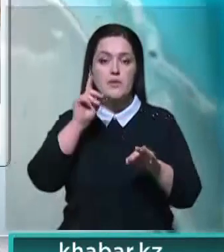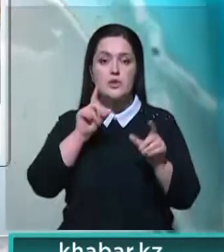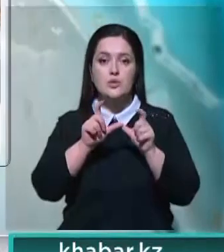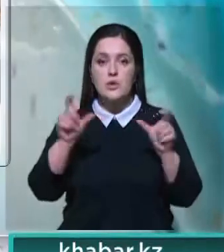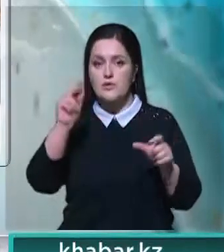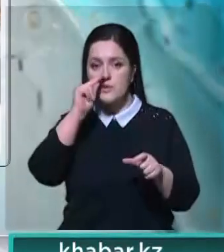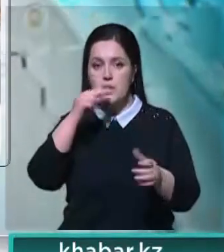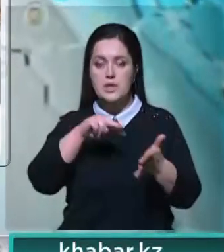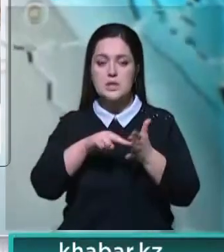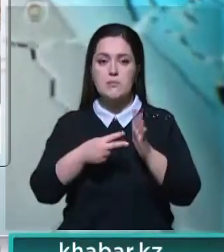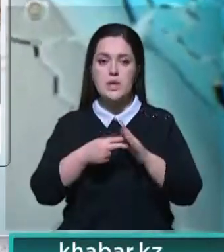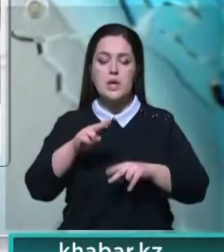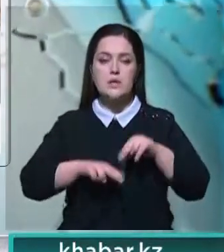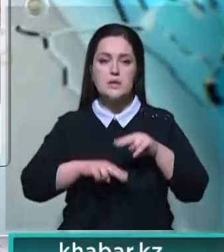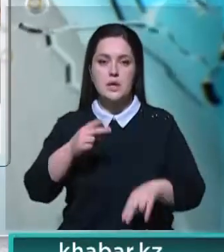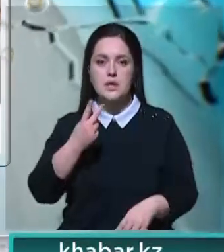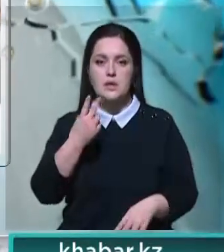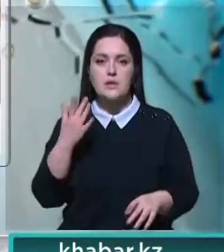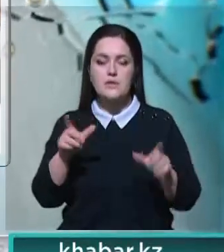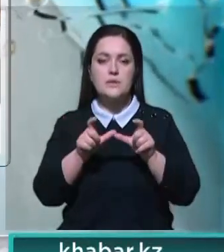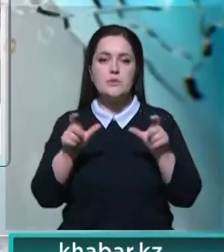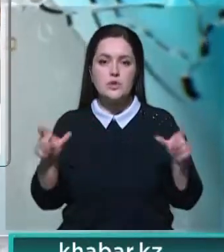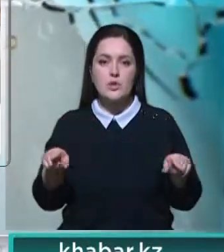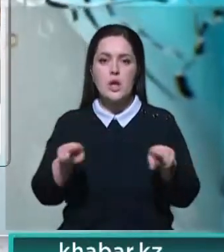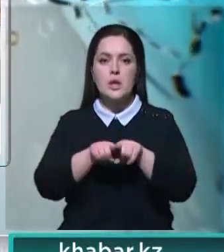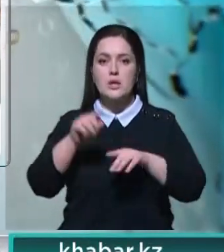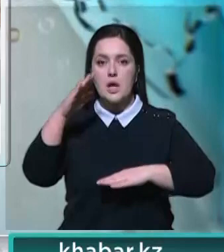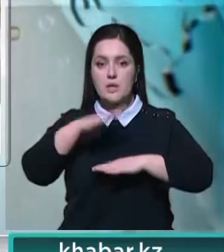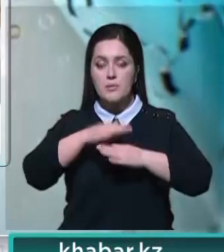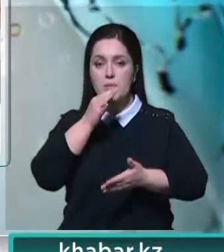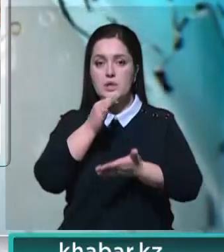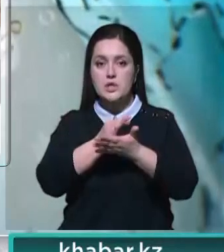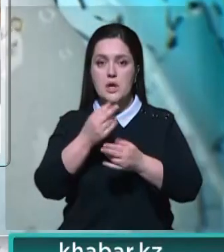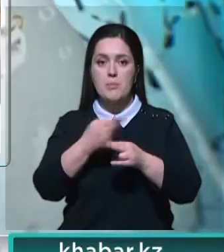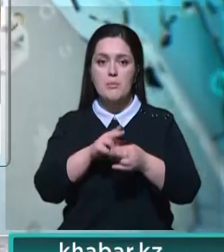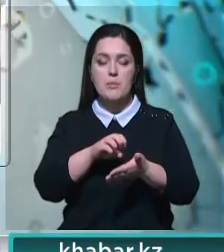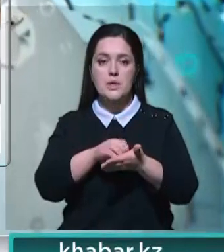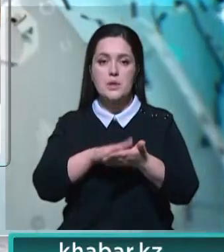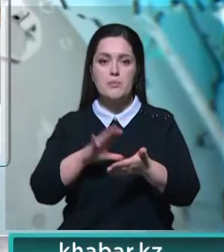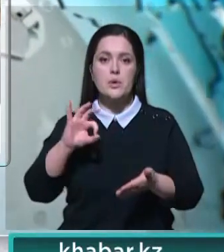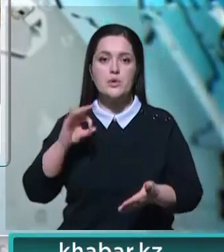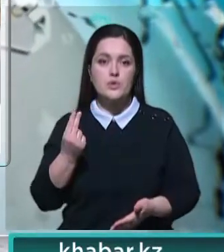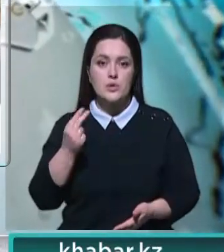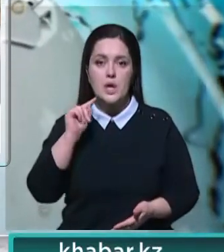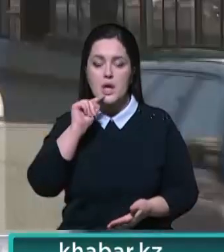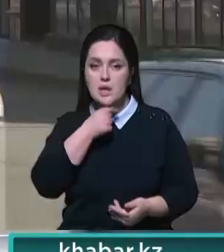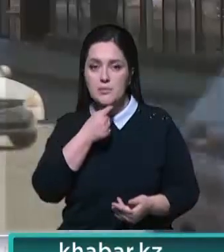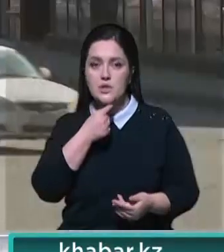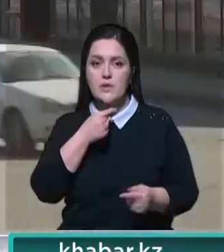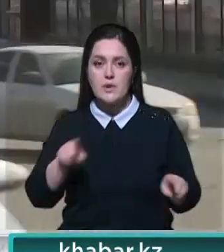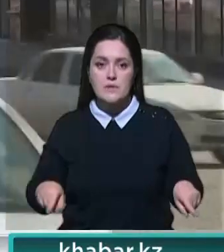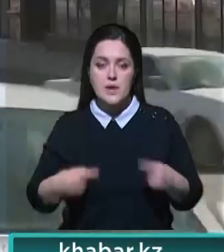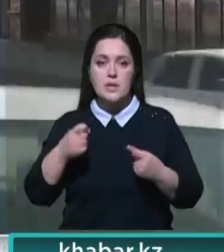«Комфортная школа» в Шемкенте запланировано строительство 25 школ. Также Аким отчитался об основных показателях социально